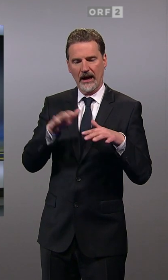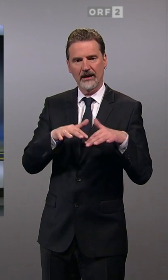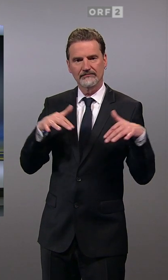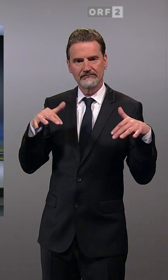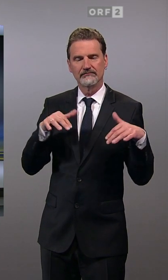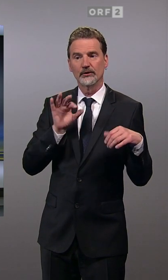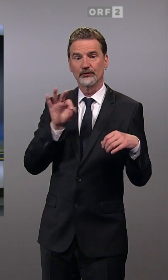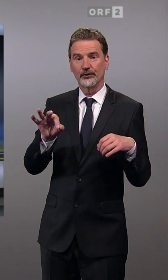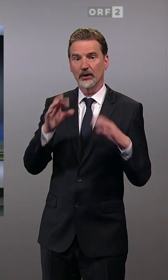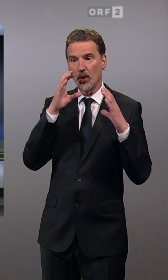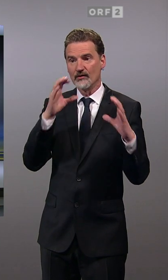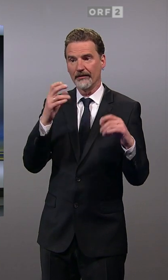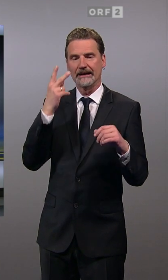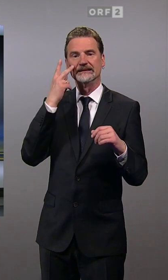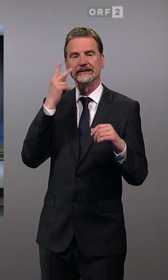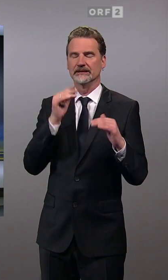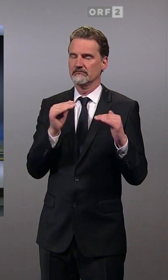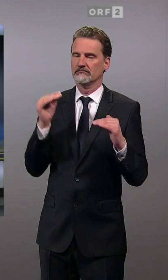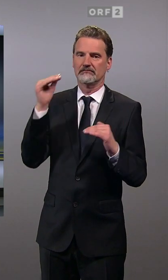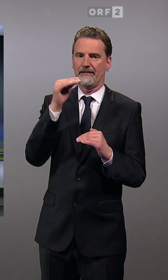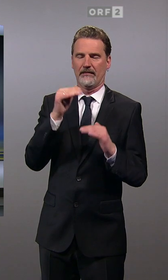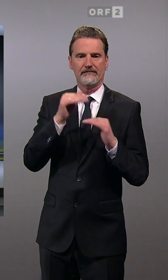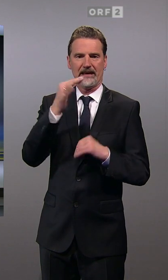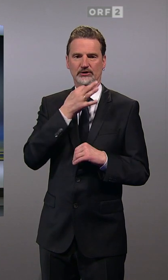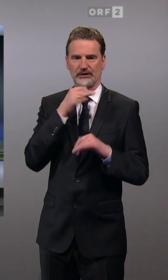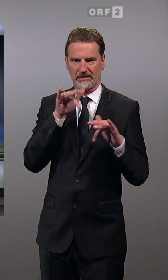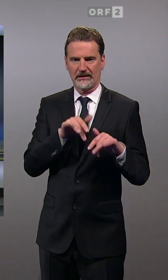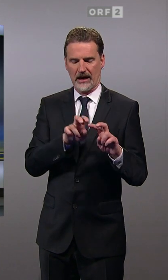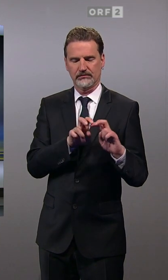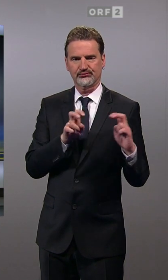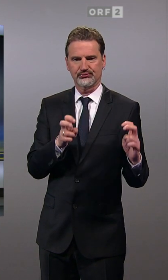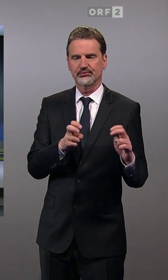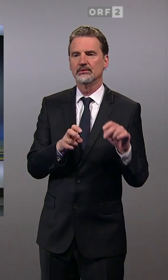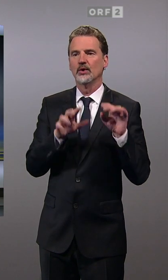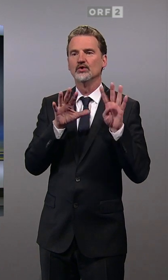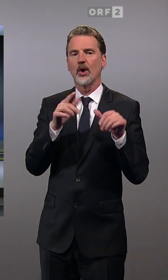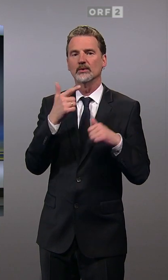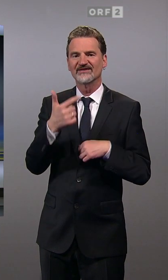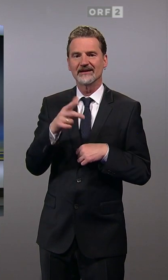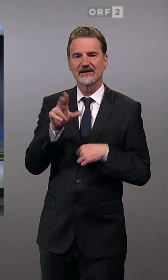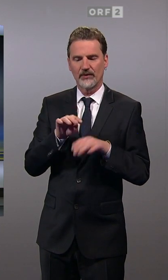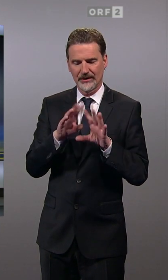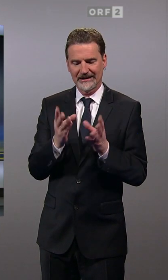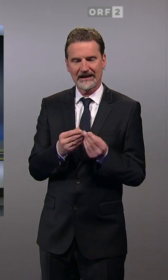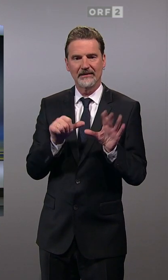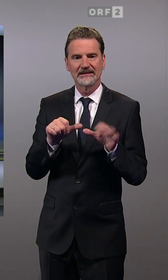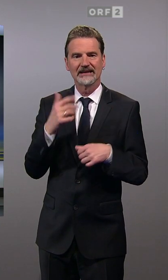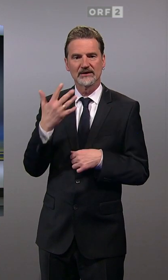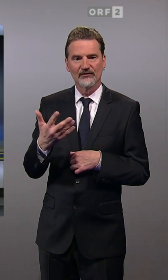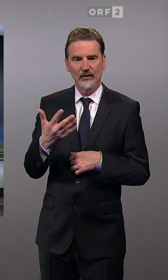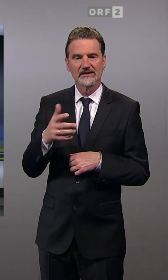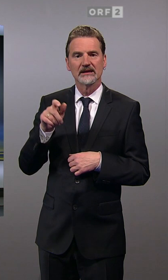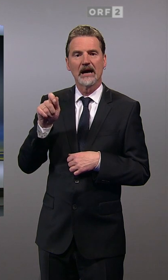ÖVP eine deutliche Mehrheit ausgegangen. Nämlich 29, der 56 Sitze hat die